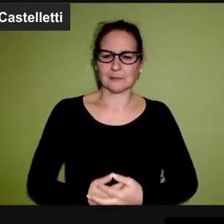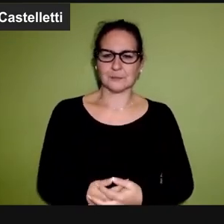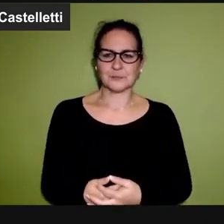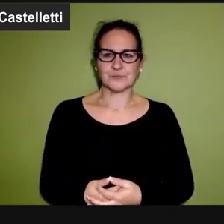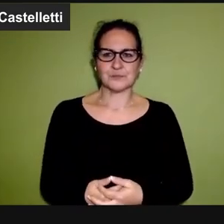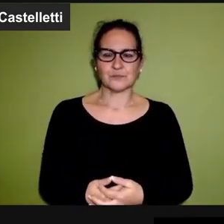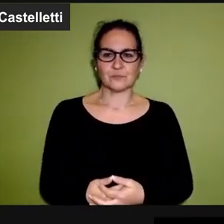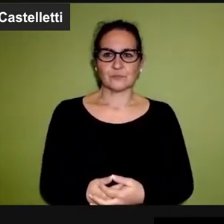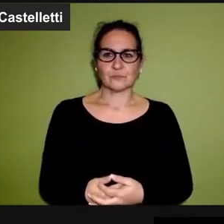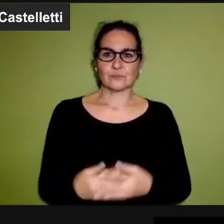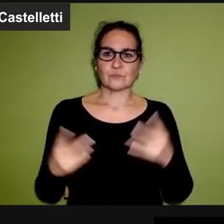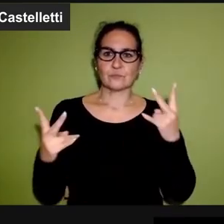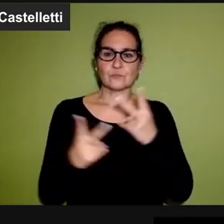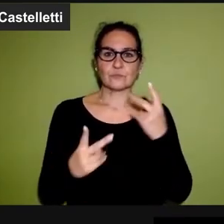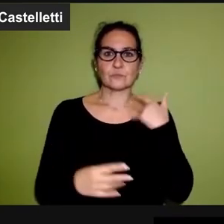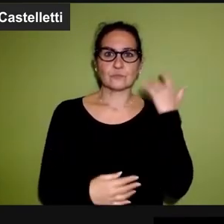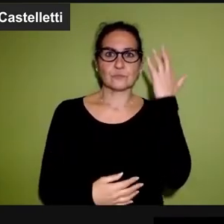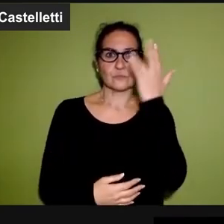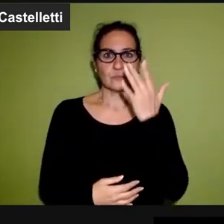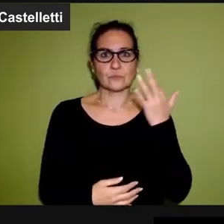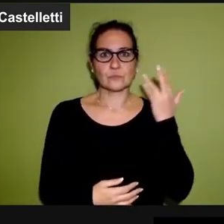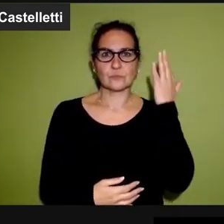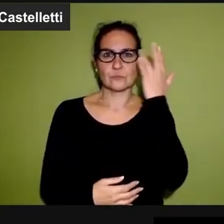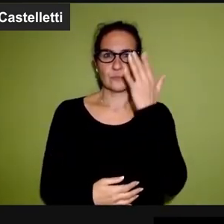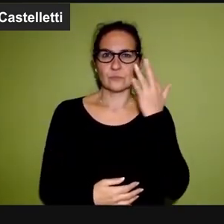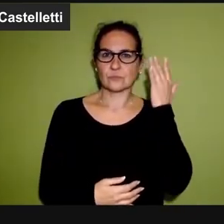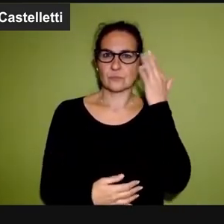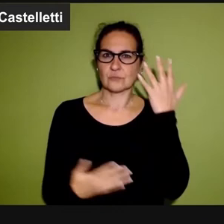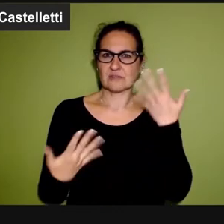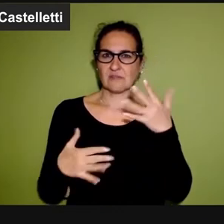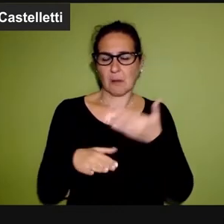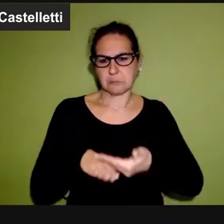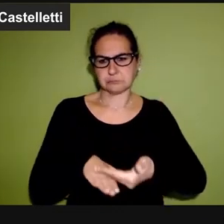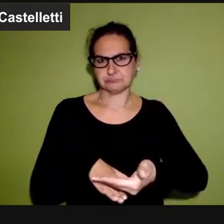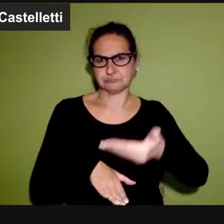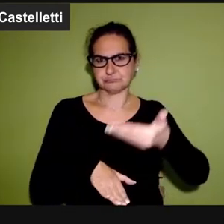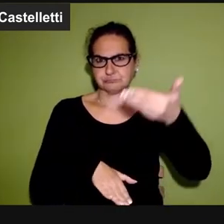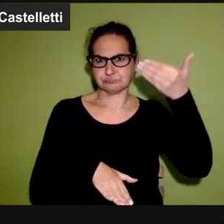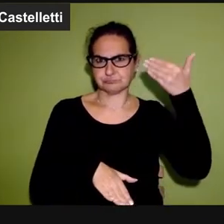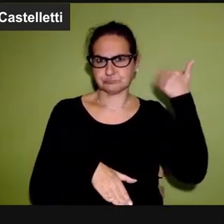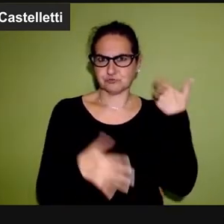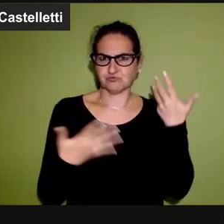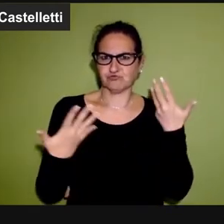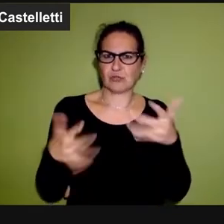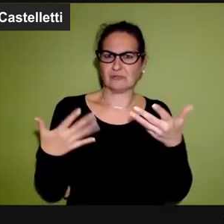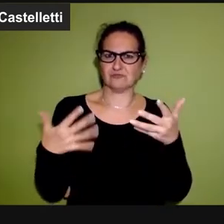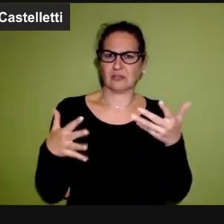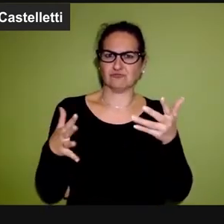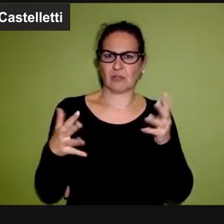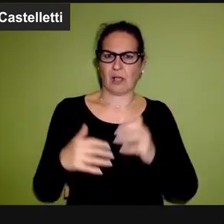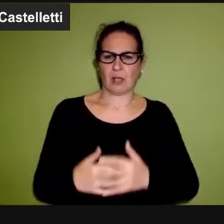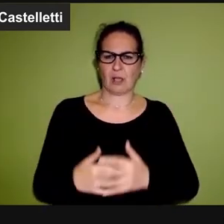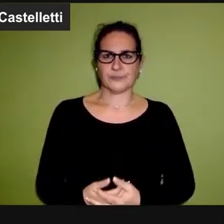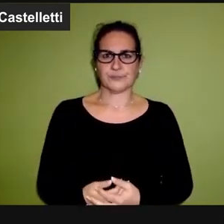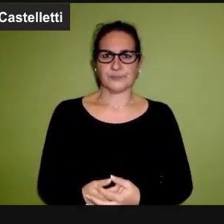guardi che queste riflessioni furono fatte anche molto prima,